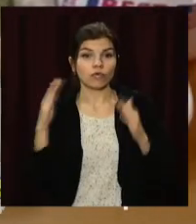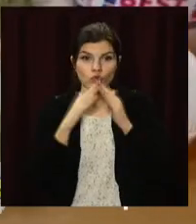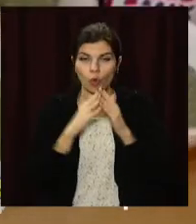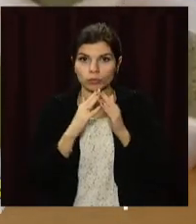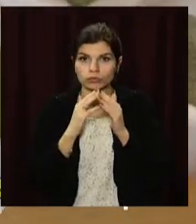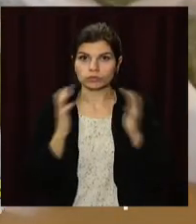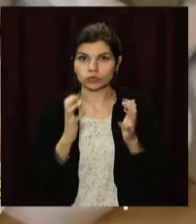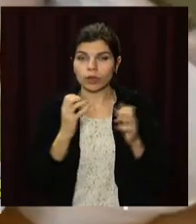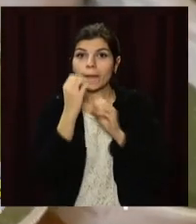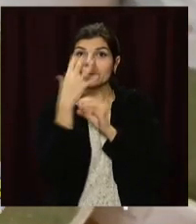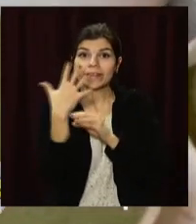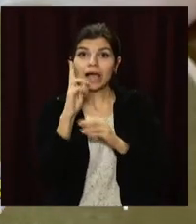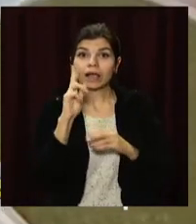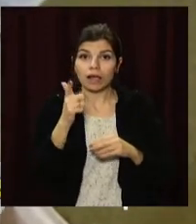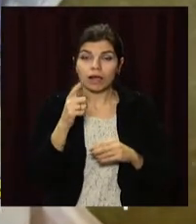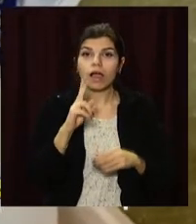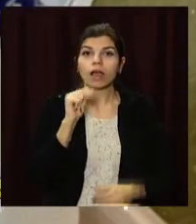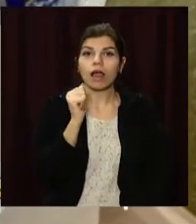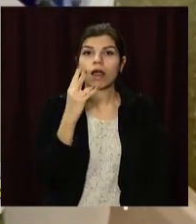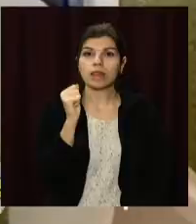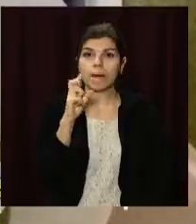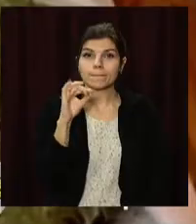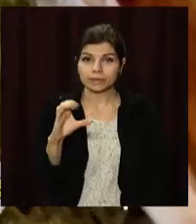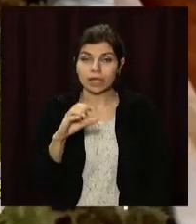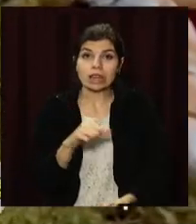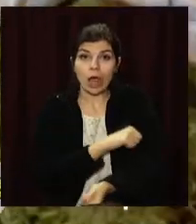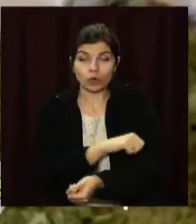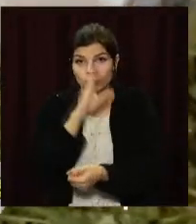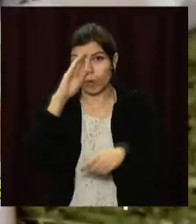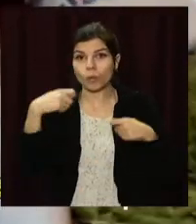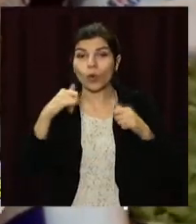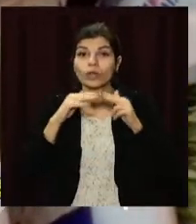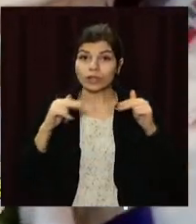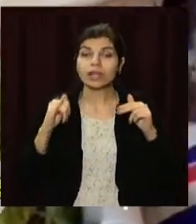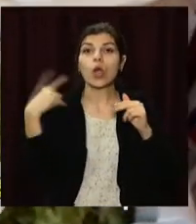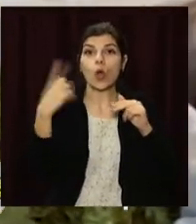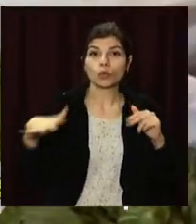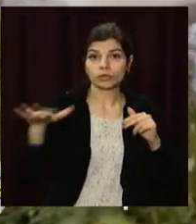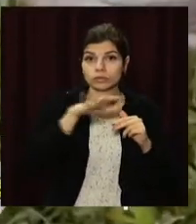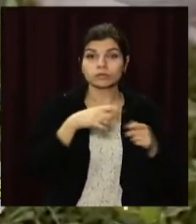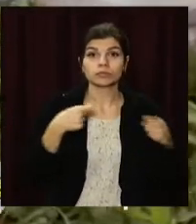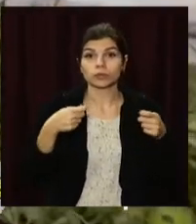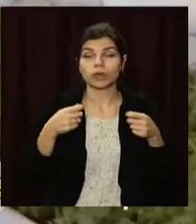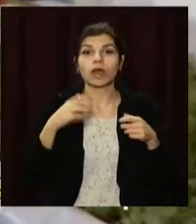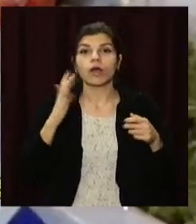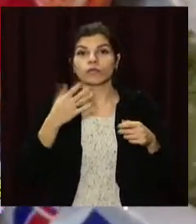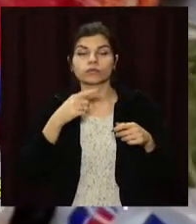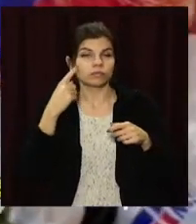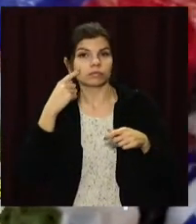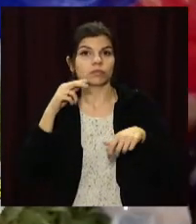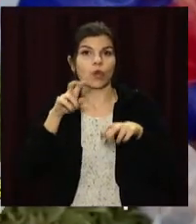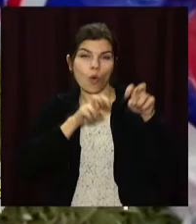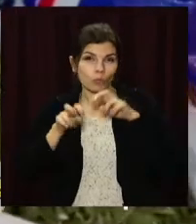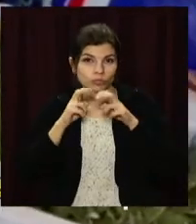будинку 15 кілограмів канабісу. Наркотики чоловік продавав у Дніпрі та області. Під час санкціонованого обшуку